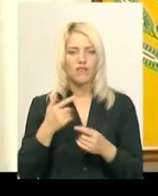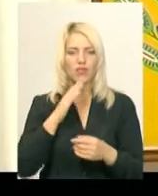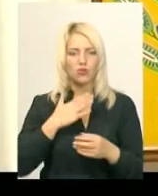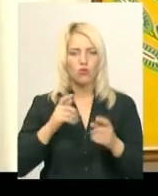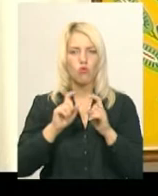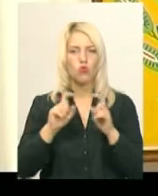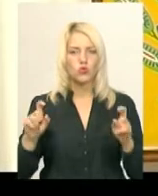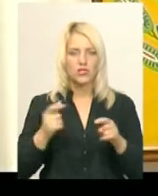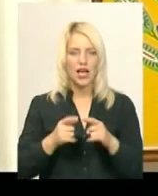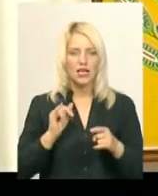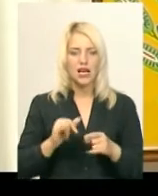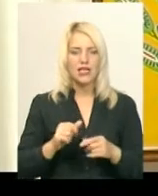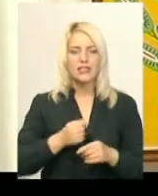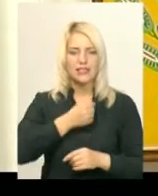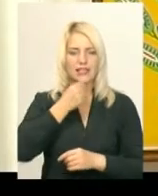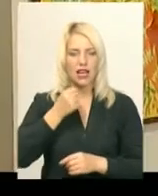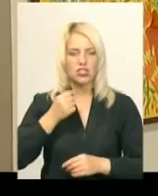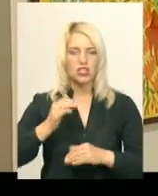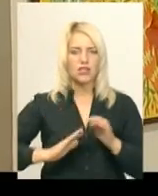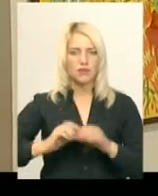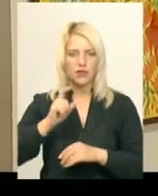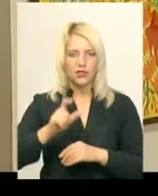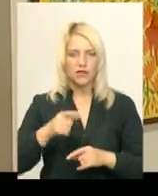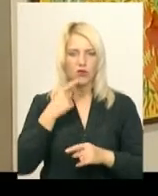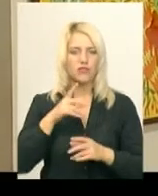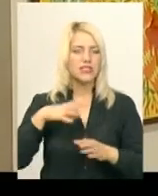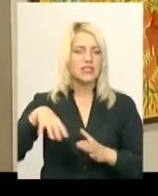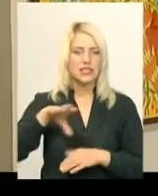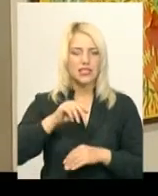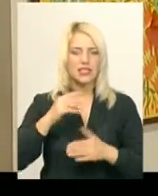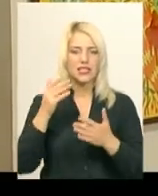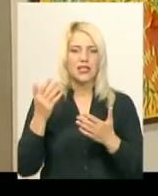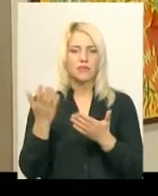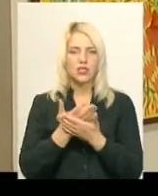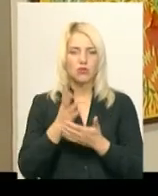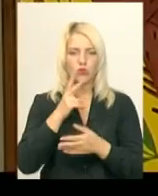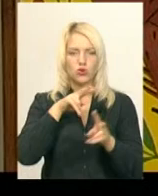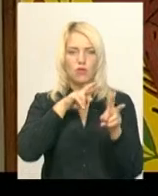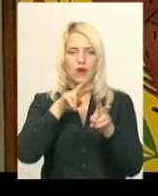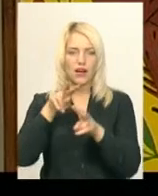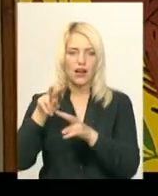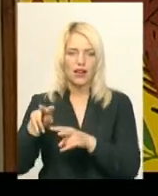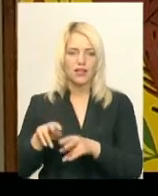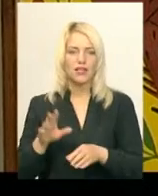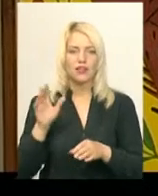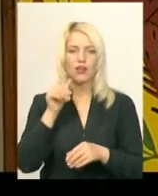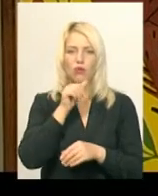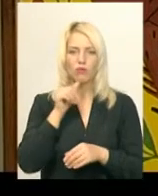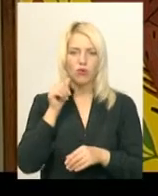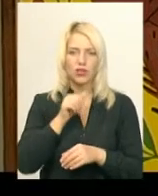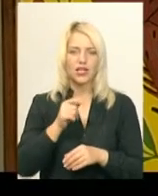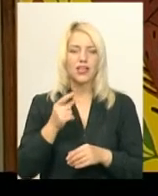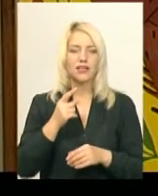Старший науковий співробітник музею Аніта Немет каже, всі стрічки переглядатимуть відвідувачі. Поки що таємниця.